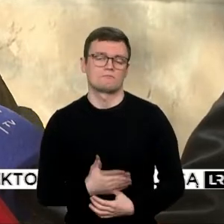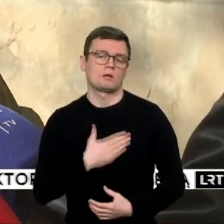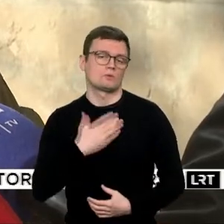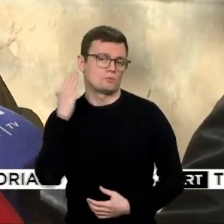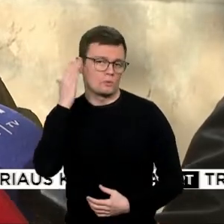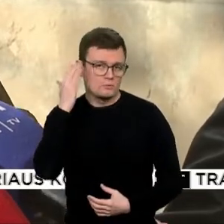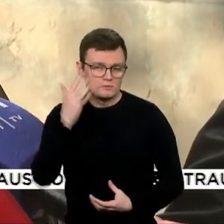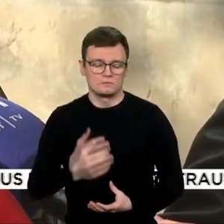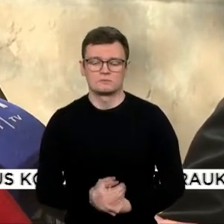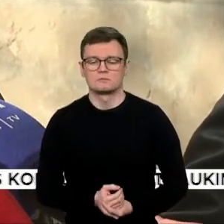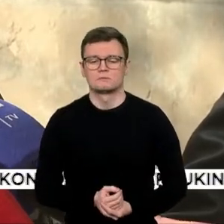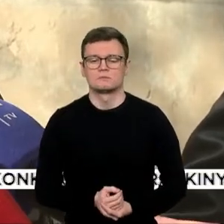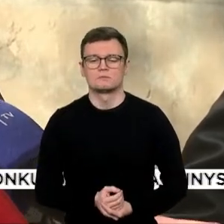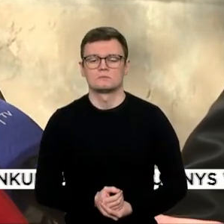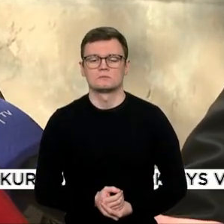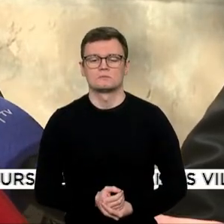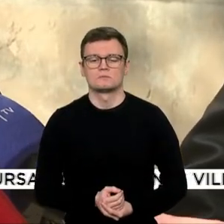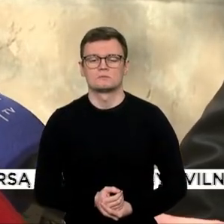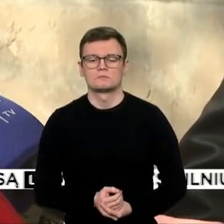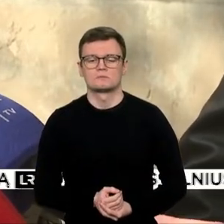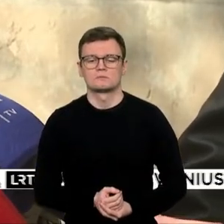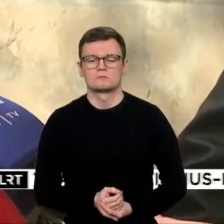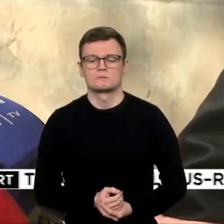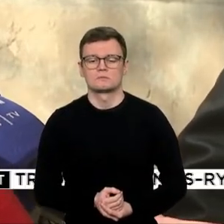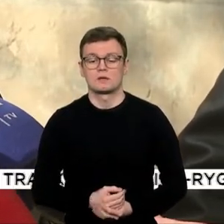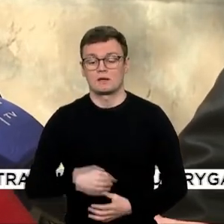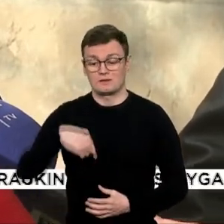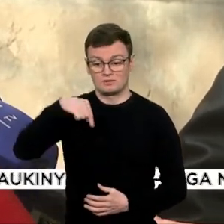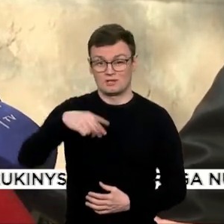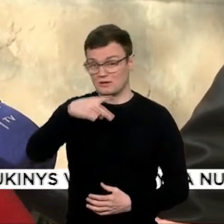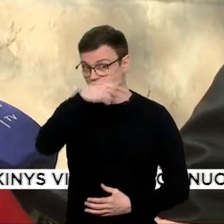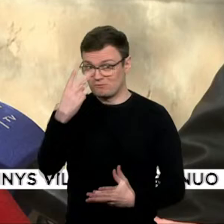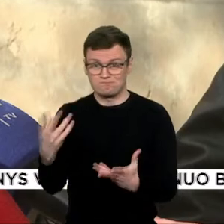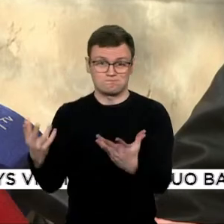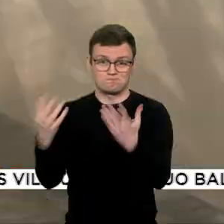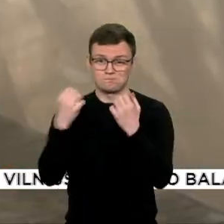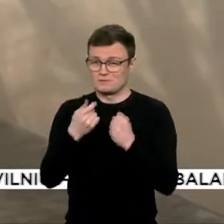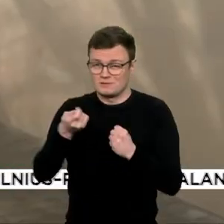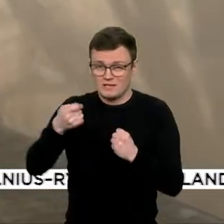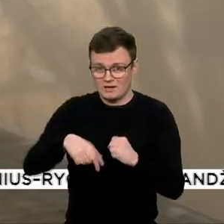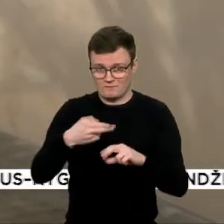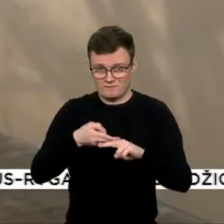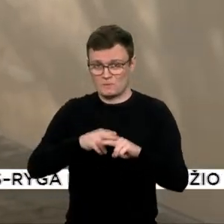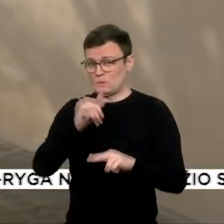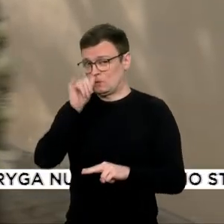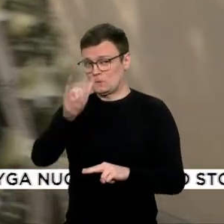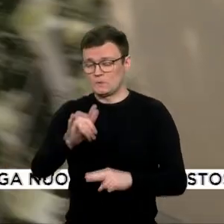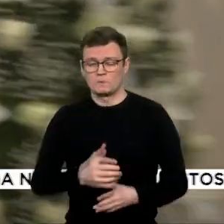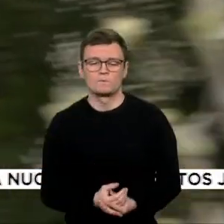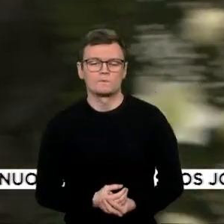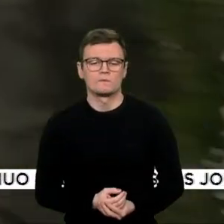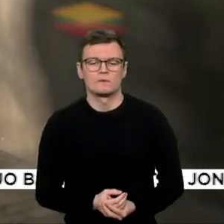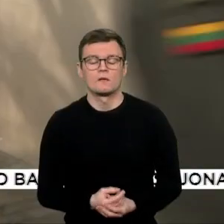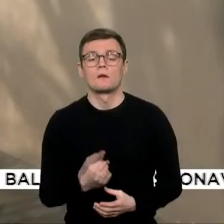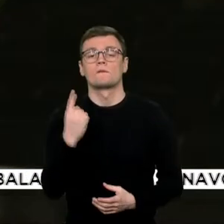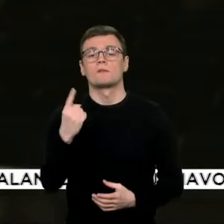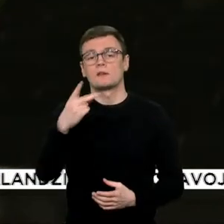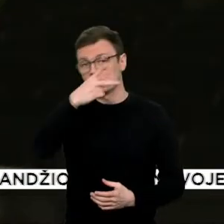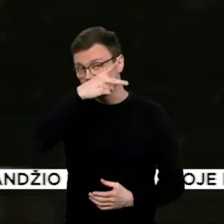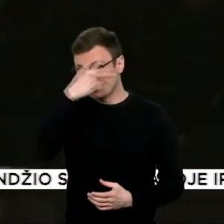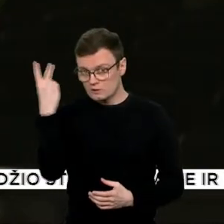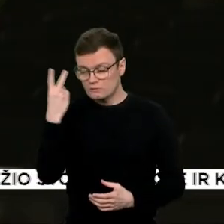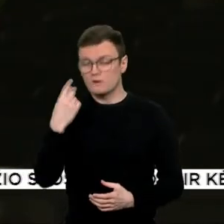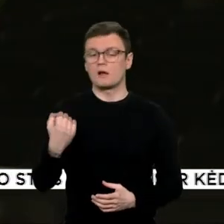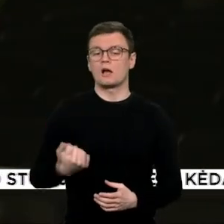Kad niekada čia nebūtų to, kas vyksta tenai. Vienas Lietuvos kariuomenės, kuriejų savo noriu